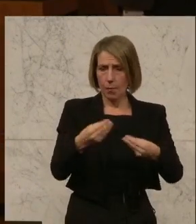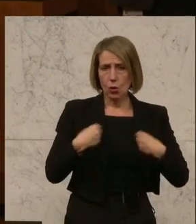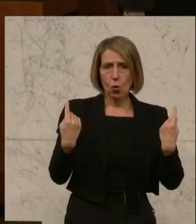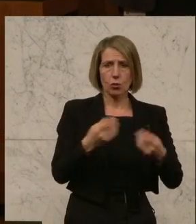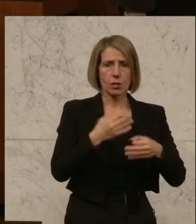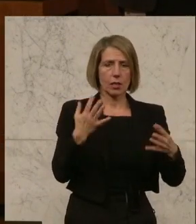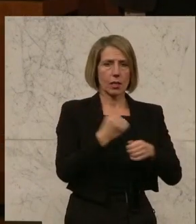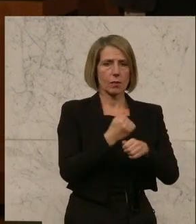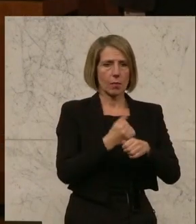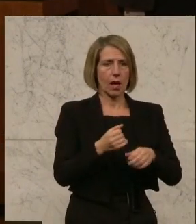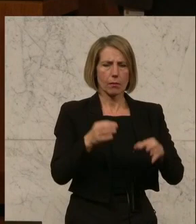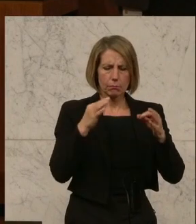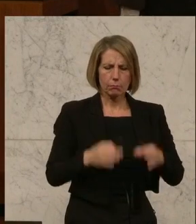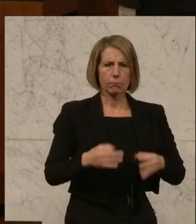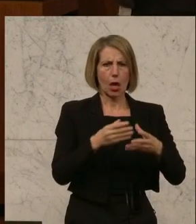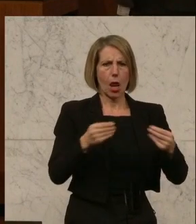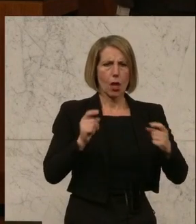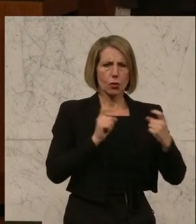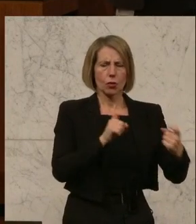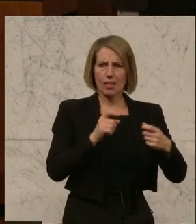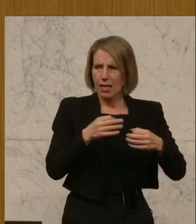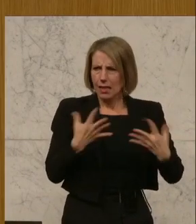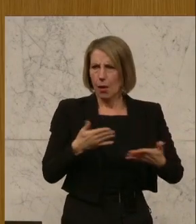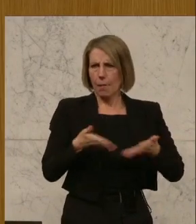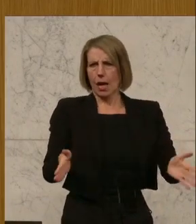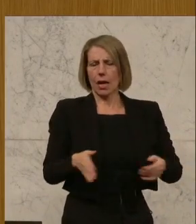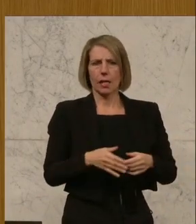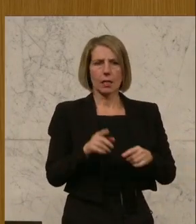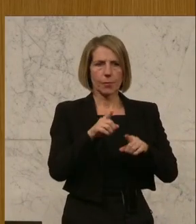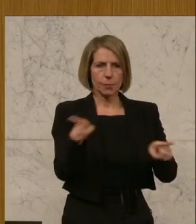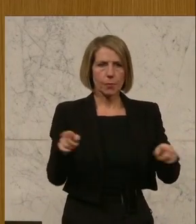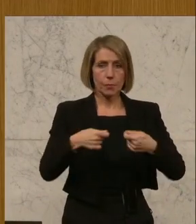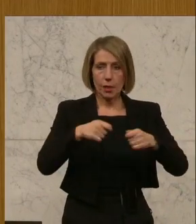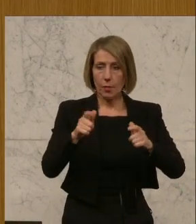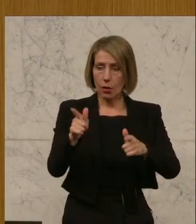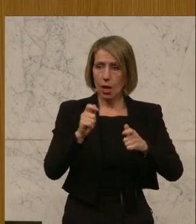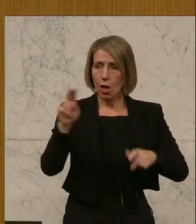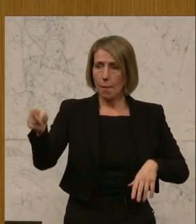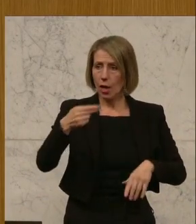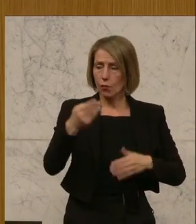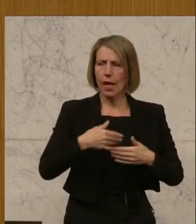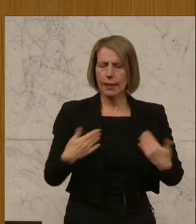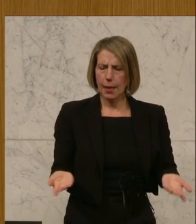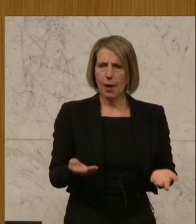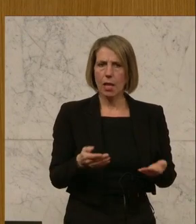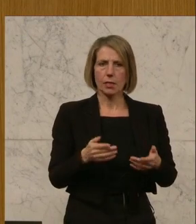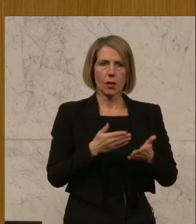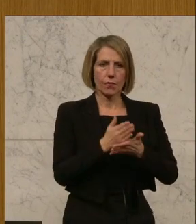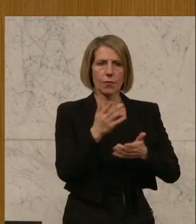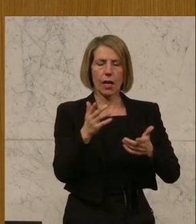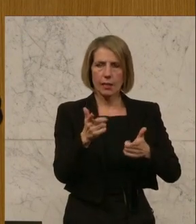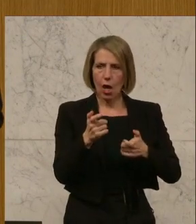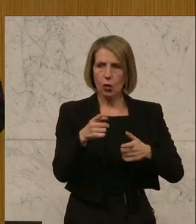substanzielle Lösungen zu diskutieren. Ihr beruft es ja in Wahrheit nicht einmal gescheit im Bautenausschuss ein. Im Ausschuss habt ihr uns noch